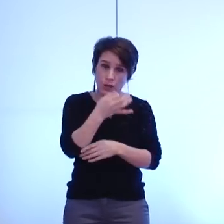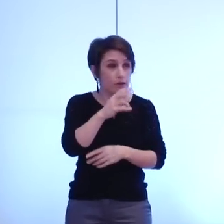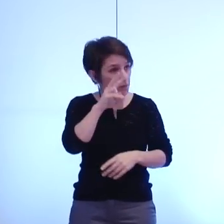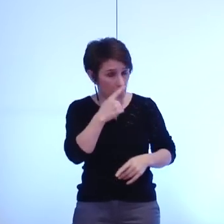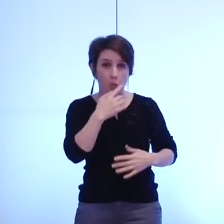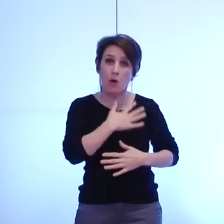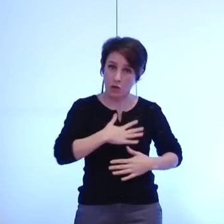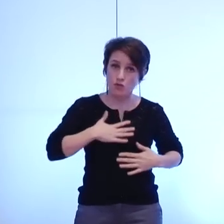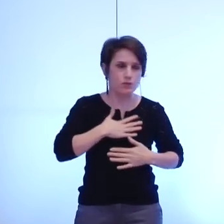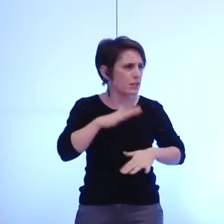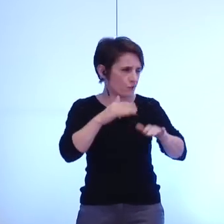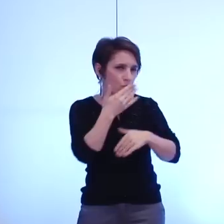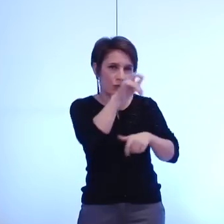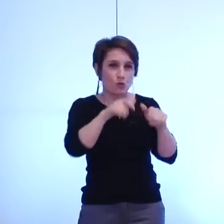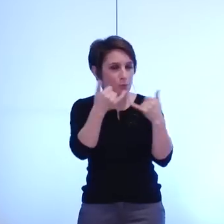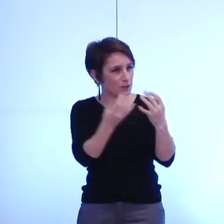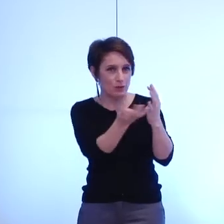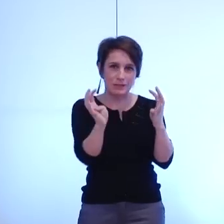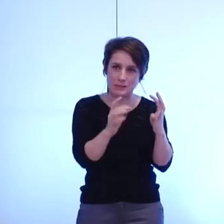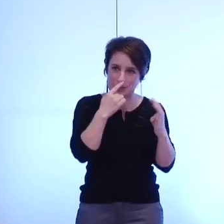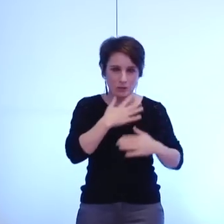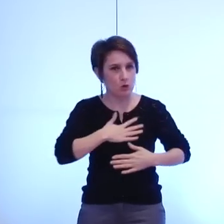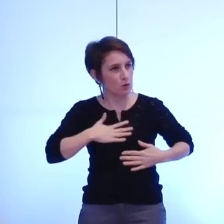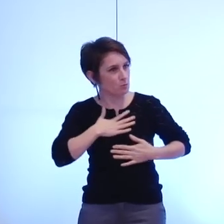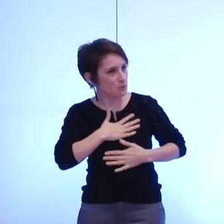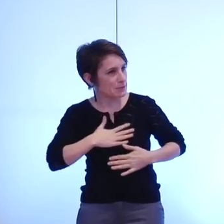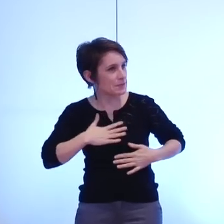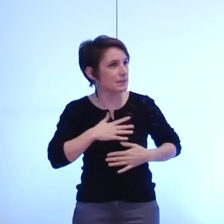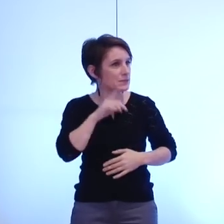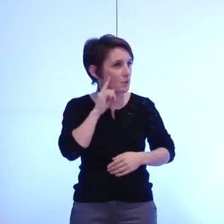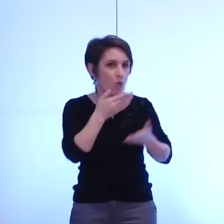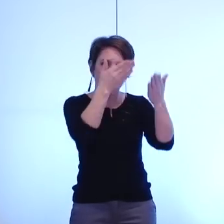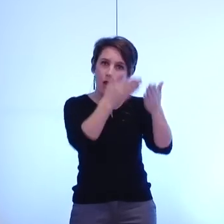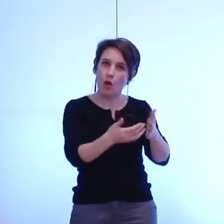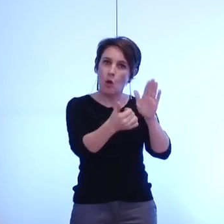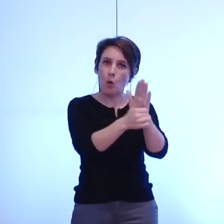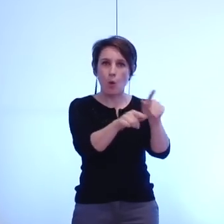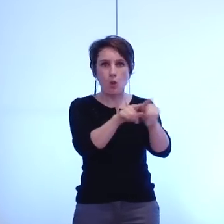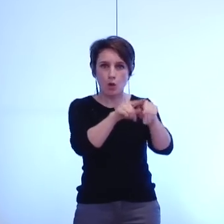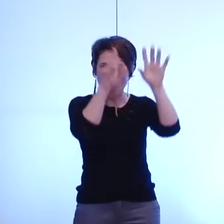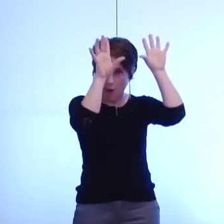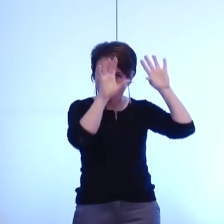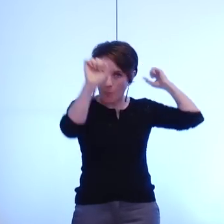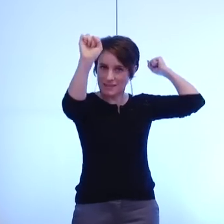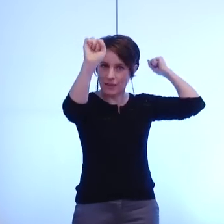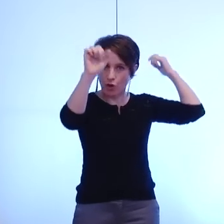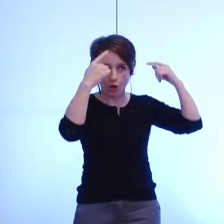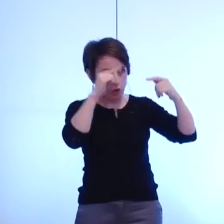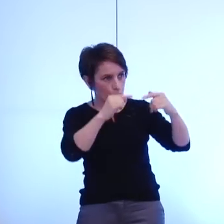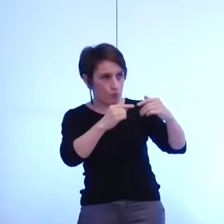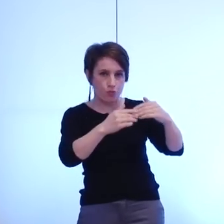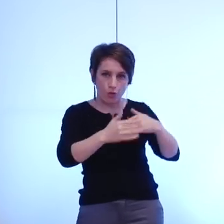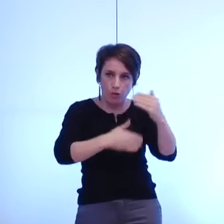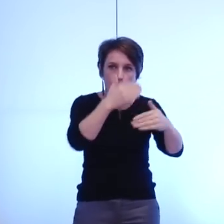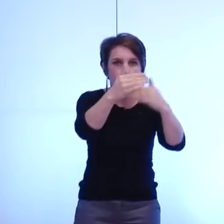assemblée le seront aussi d'avoir trouvé un ambassadeur pour nous pour avancer dans cette affaire de